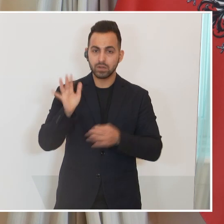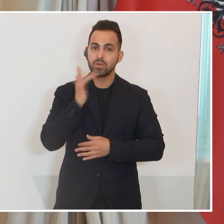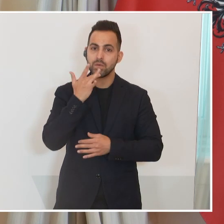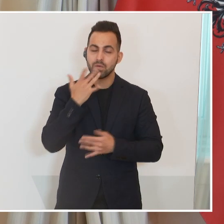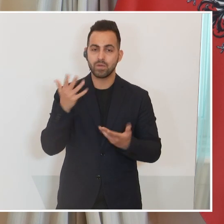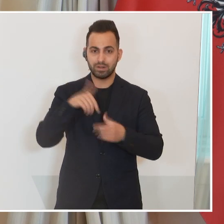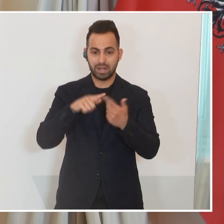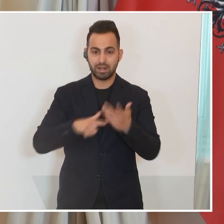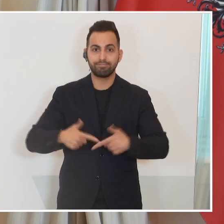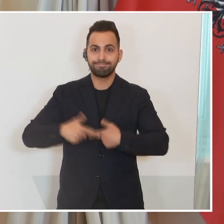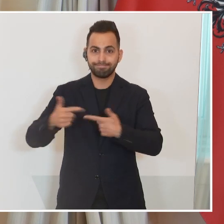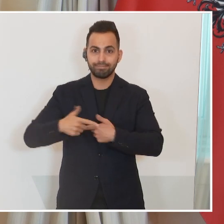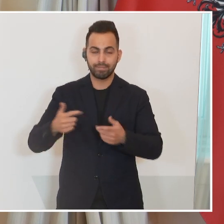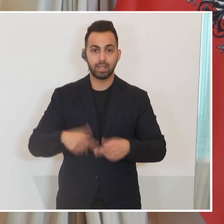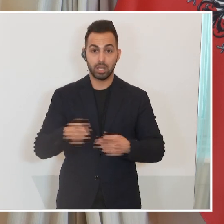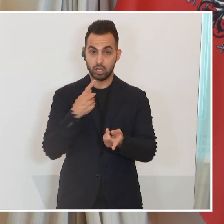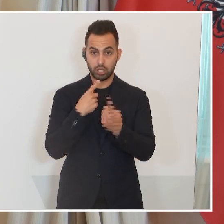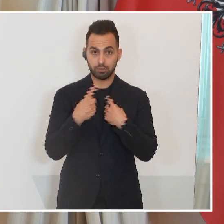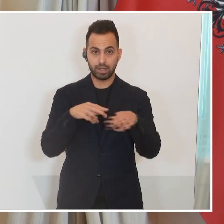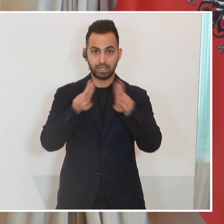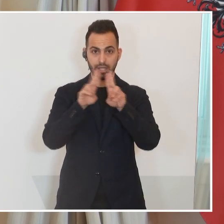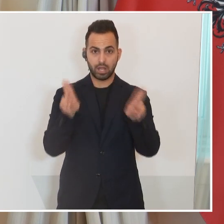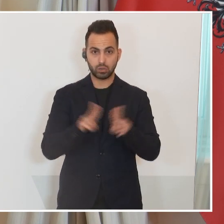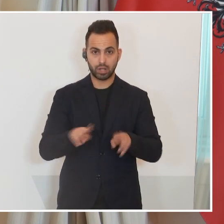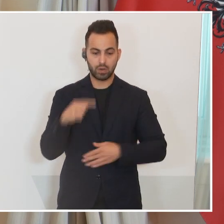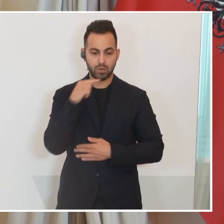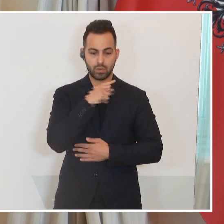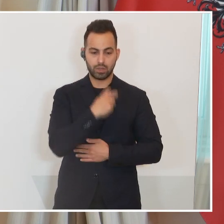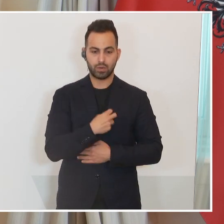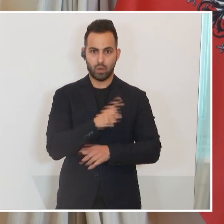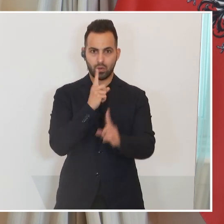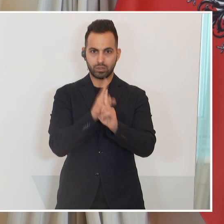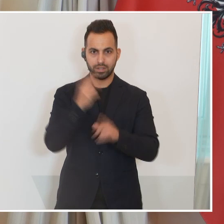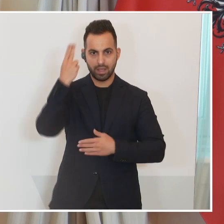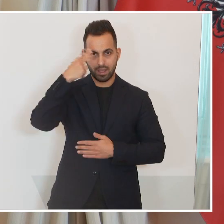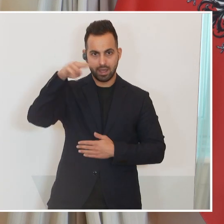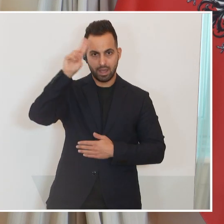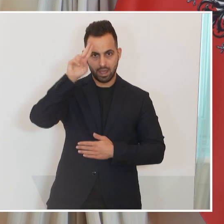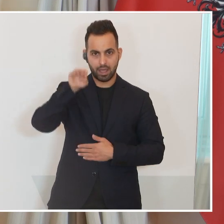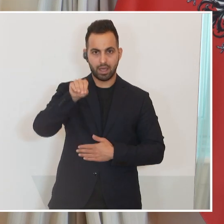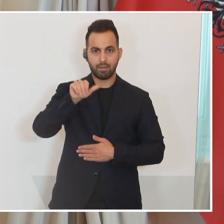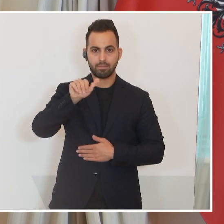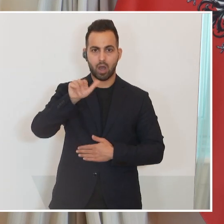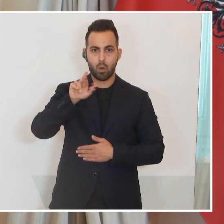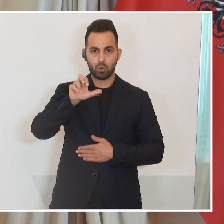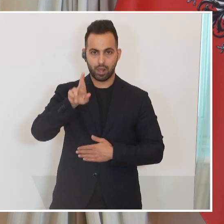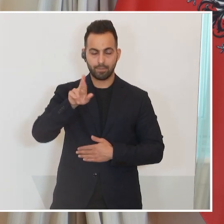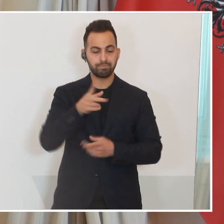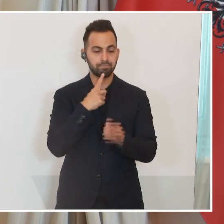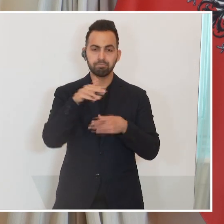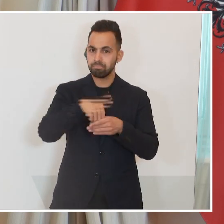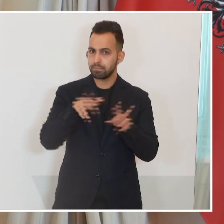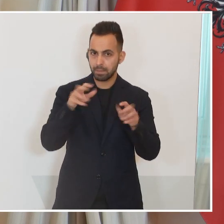Beim Gespräch mit dem Präsidenten des Internationalen Roten Kreuzes Maurer war das Thema einerseits die Hilfe vor Ort, das Rote Kreuz, das